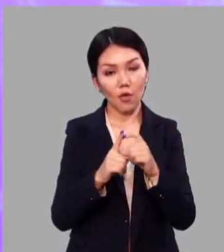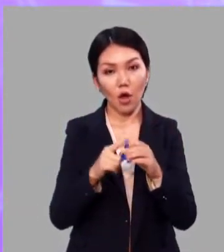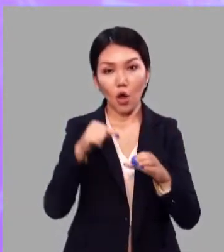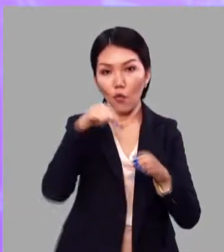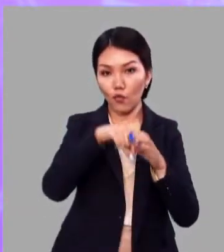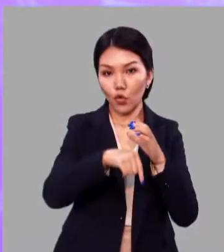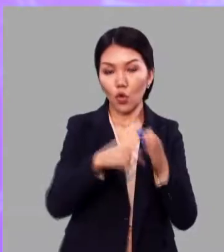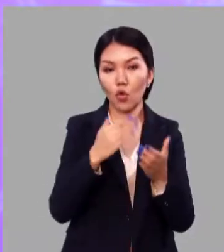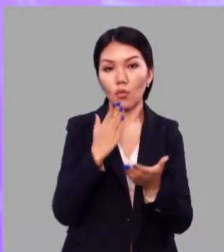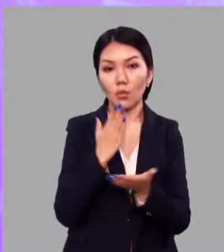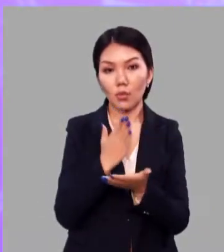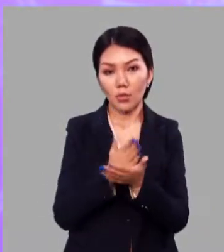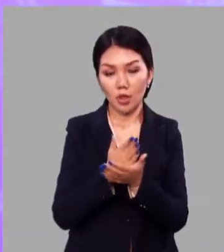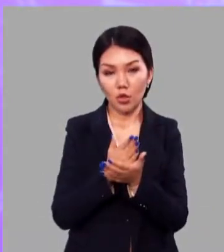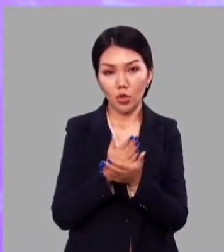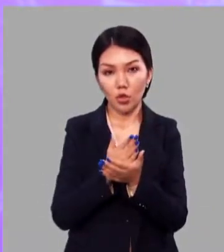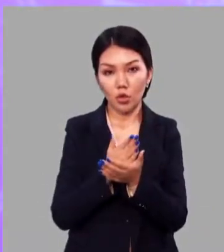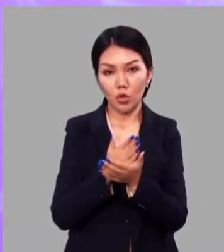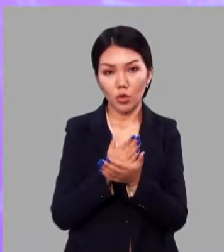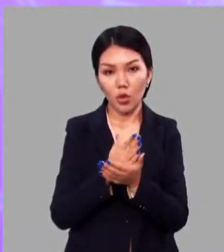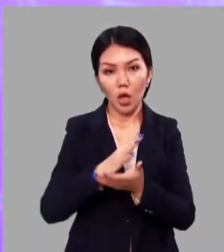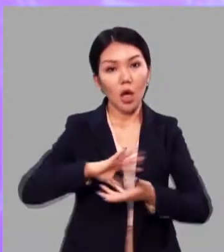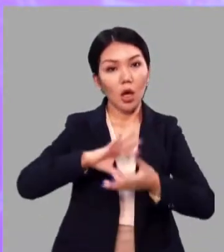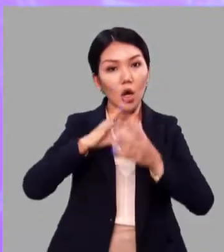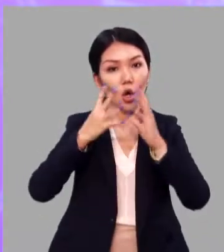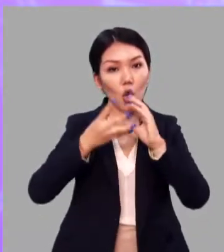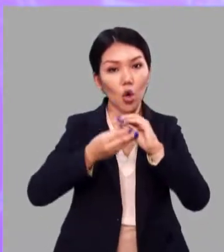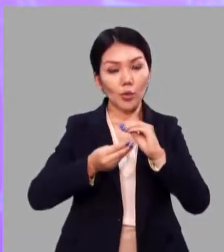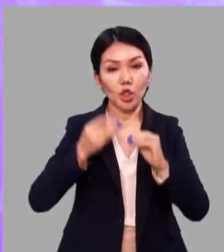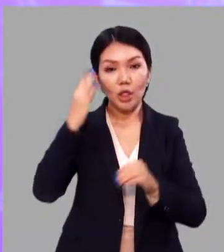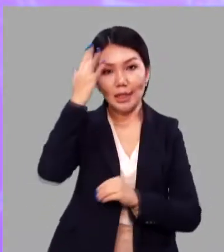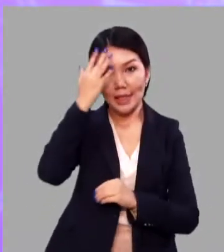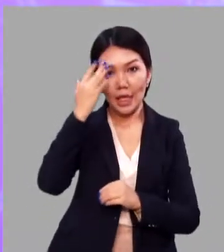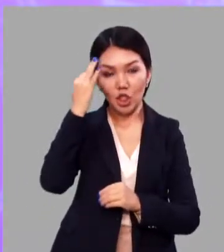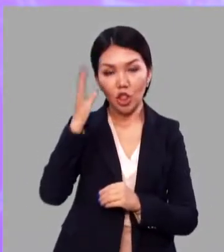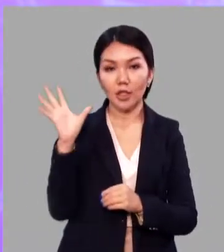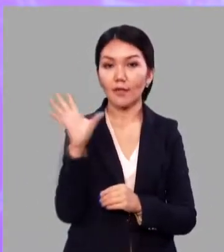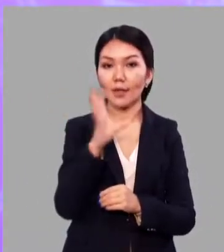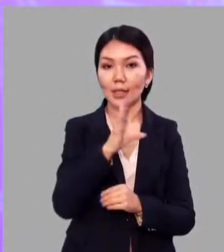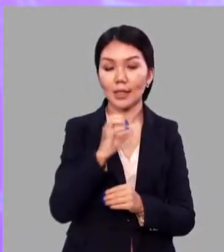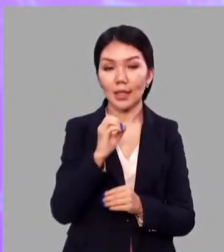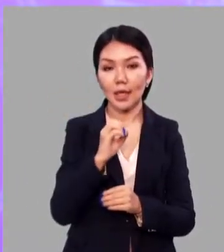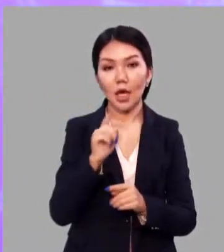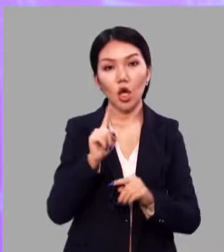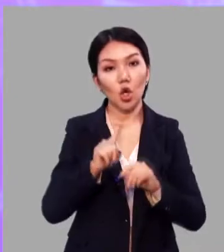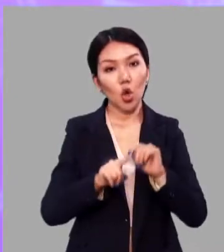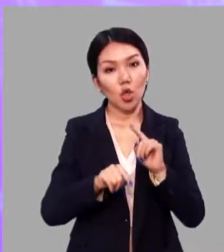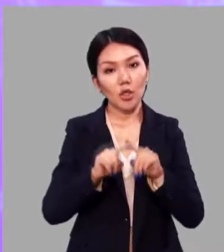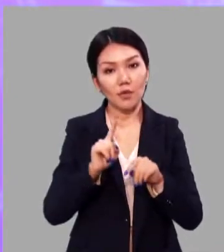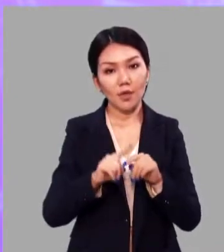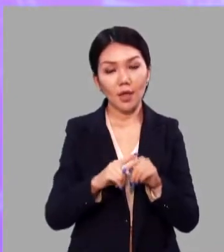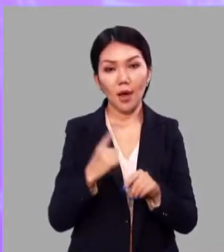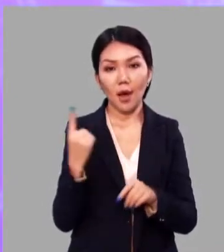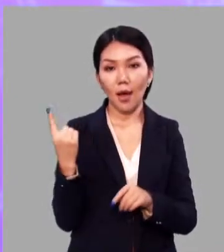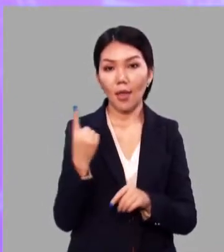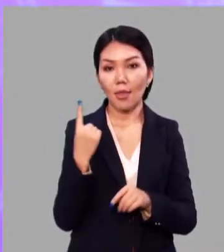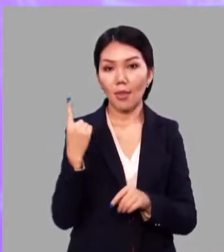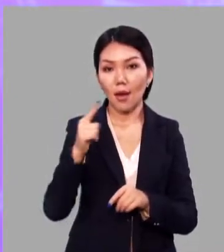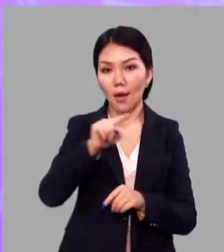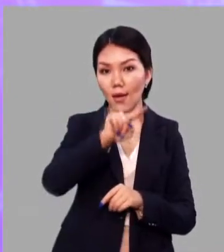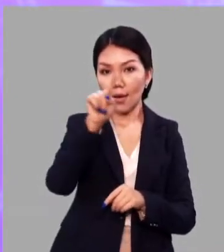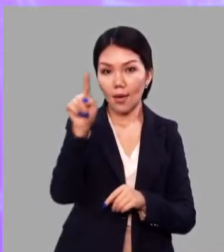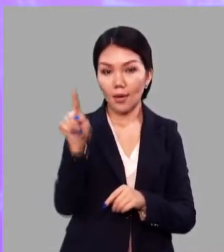слова. В нём заключено общее значение всех родственных